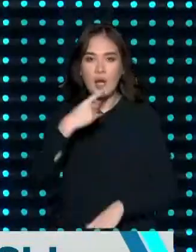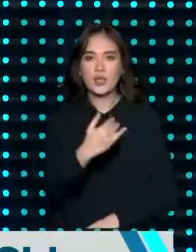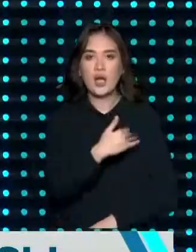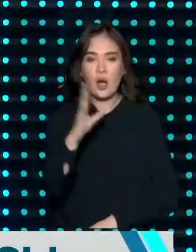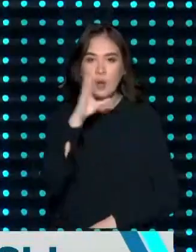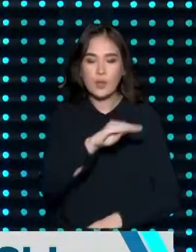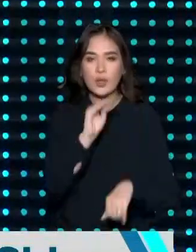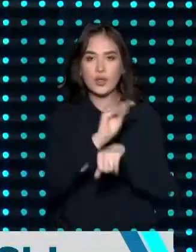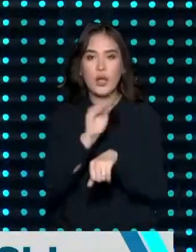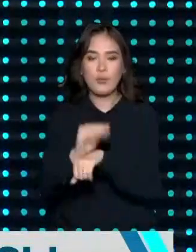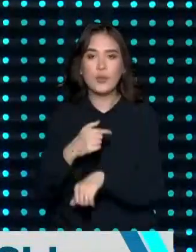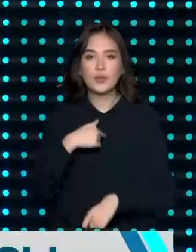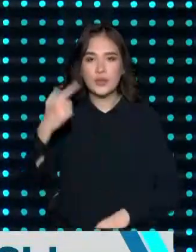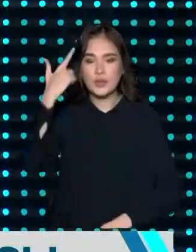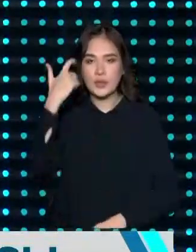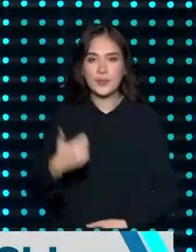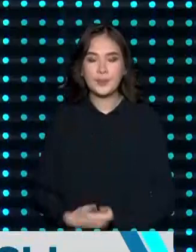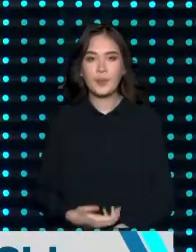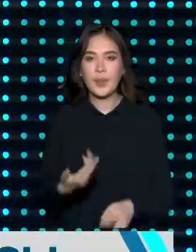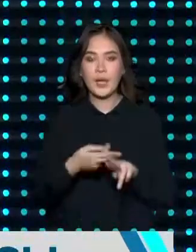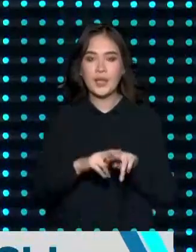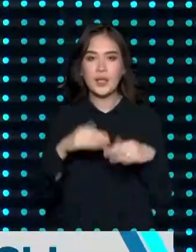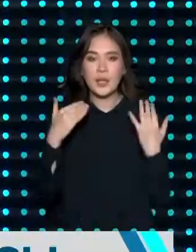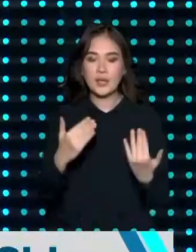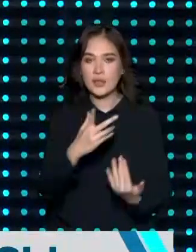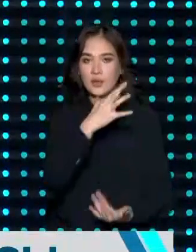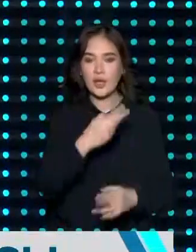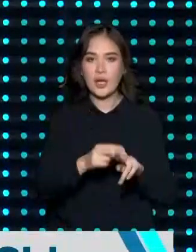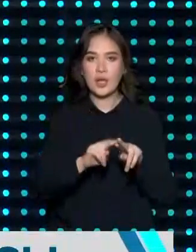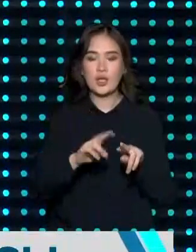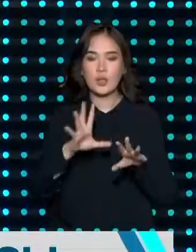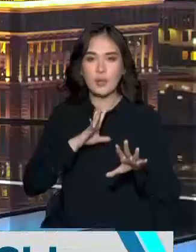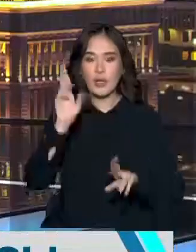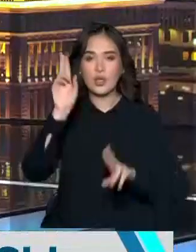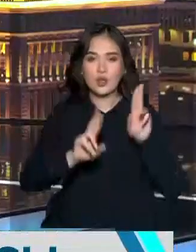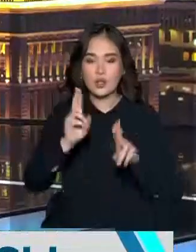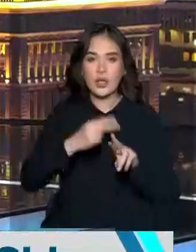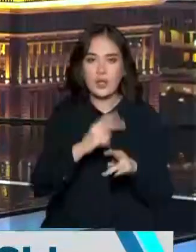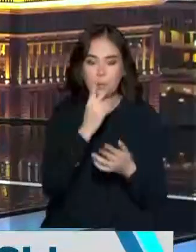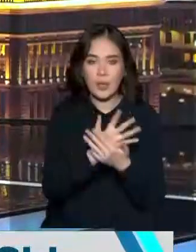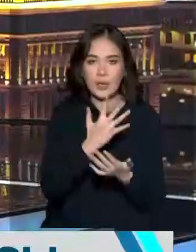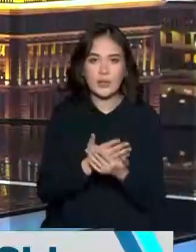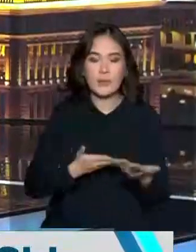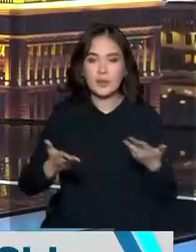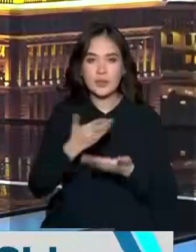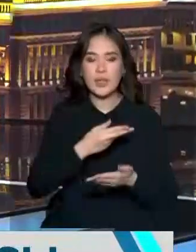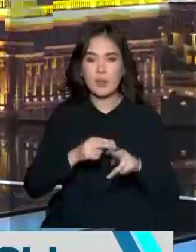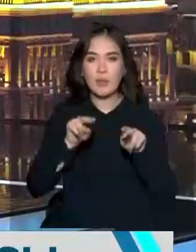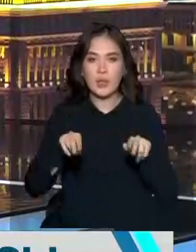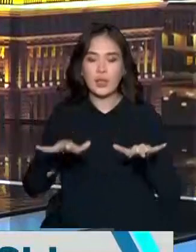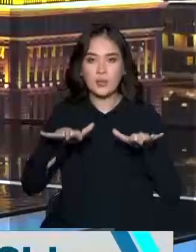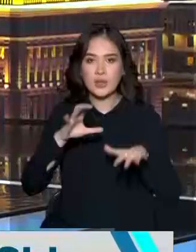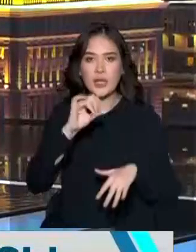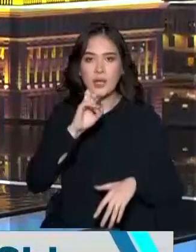өзінің қосарылесі бар деп мен ғойлейм. Тәлі қазір сәтте әнді консультцияға шенетін болсақ, біздің парламент синатында